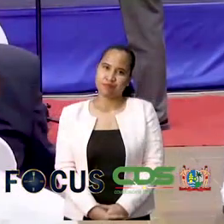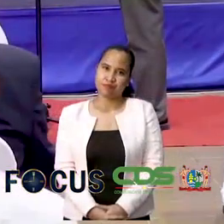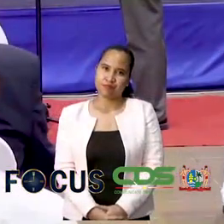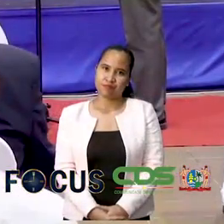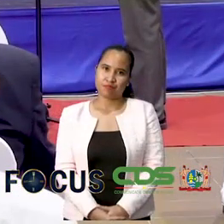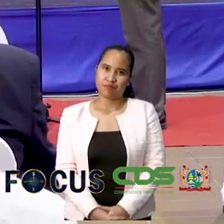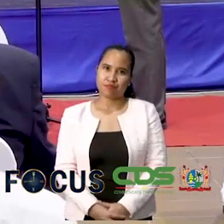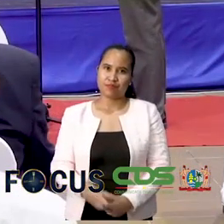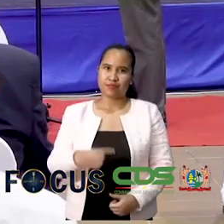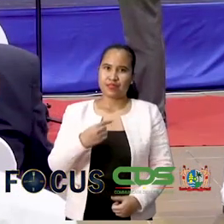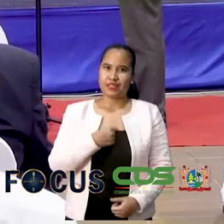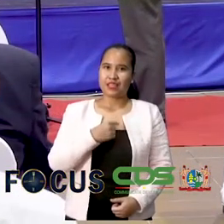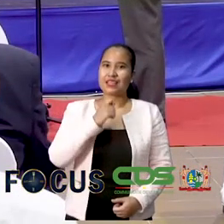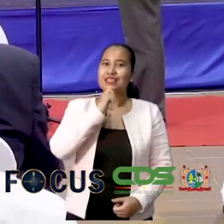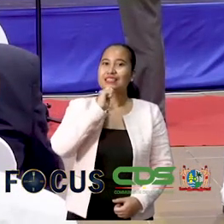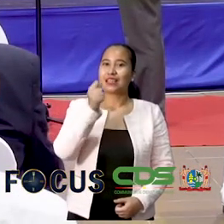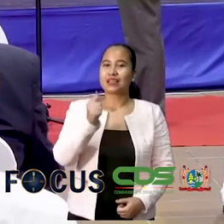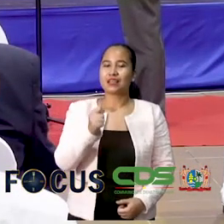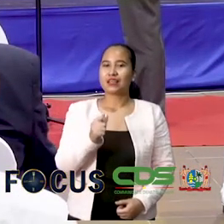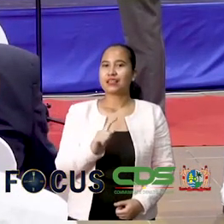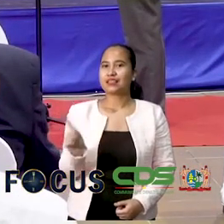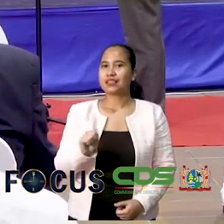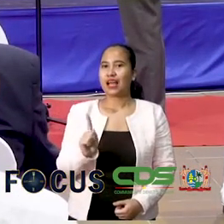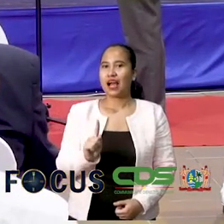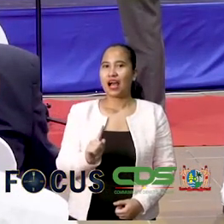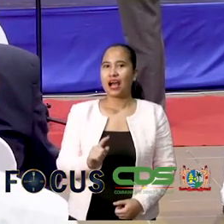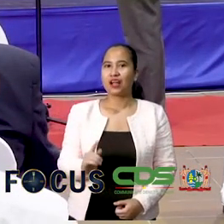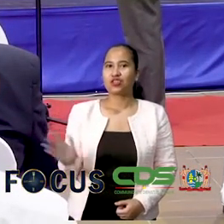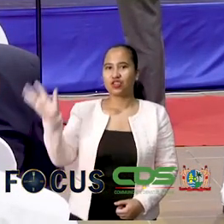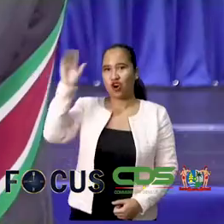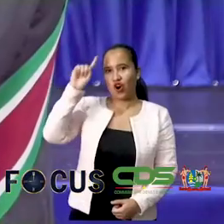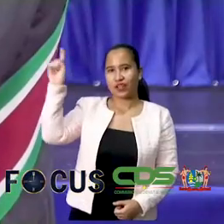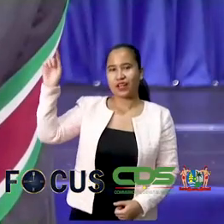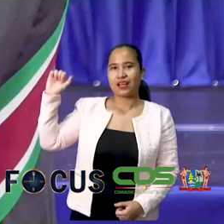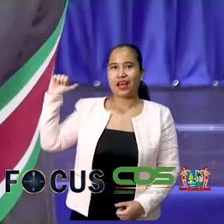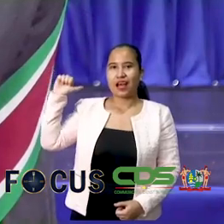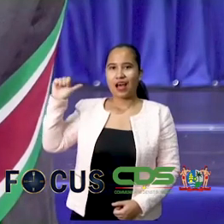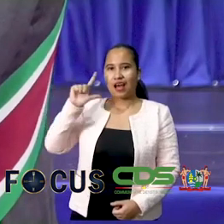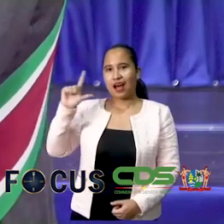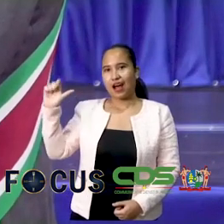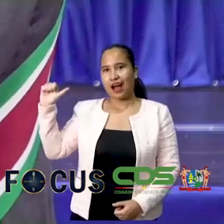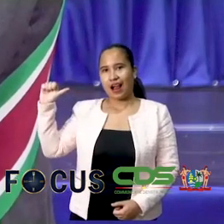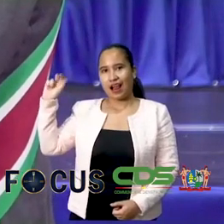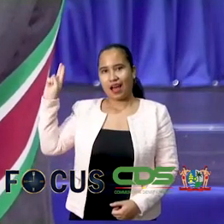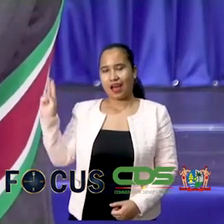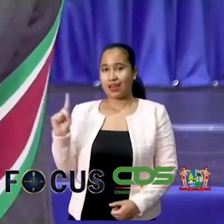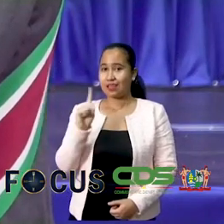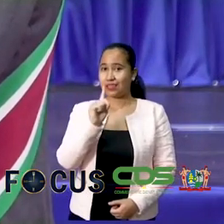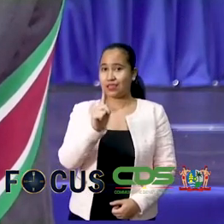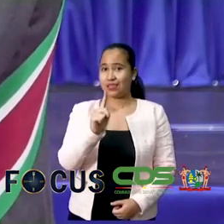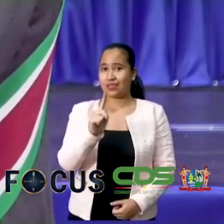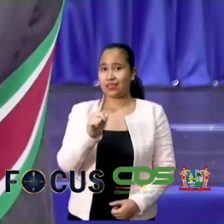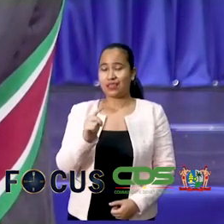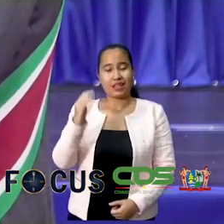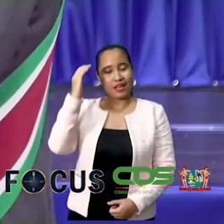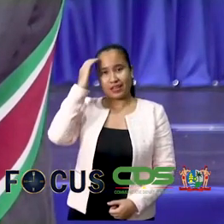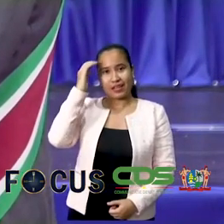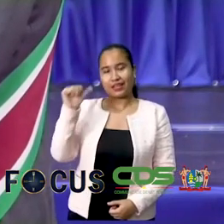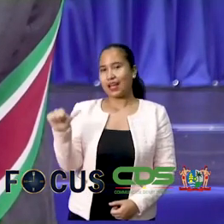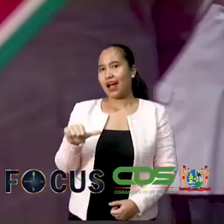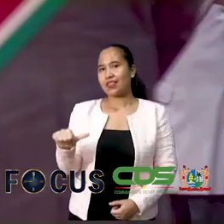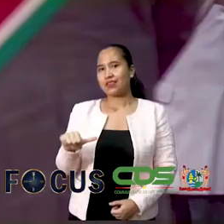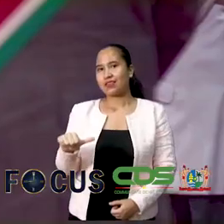Ik getuig dat er geen God is naast Allah. Hij is één en kent geen deel genoeg.